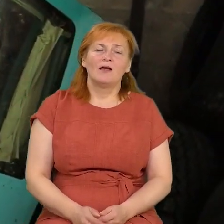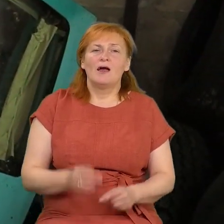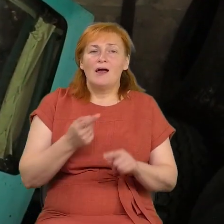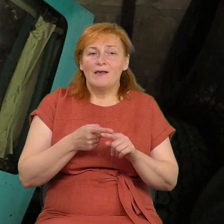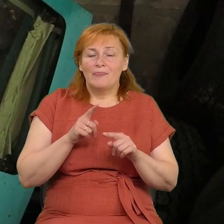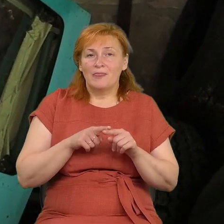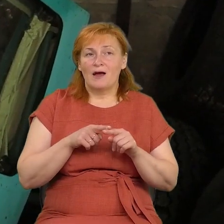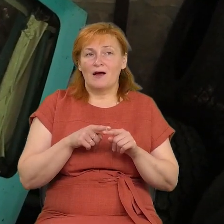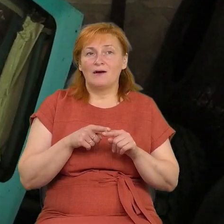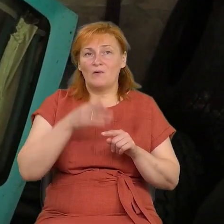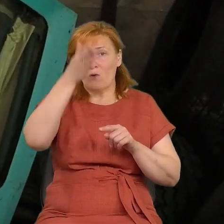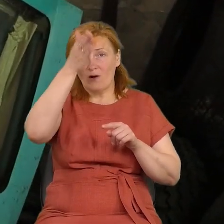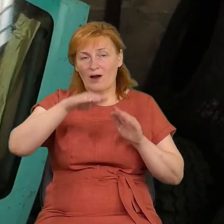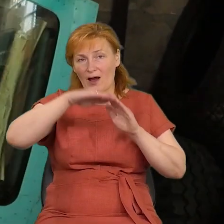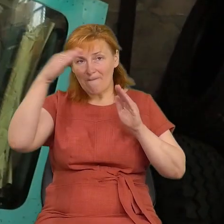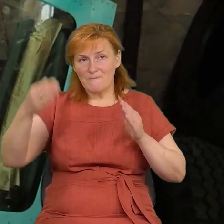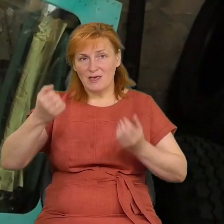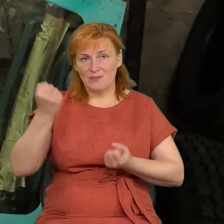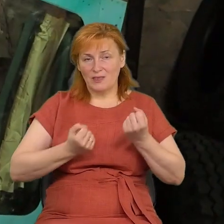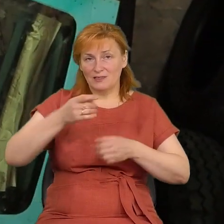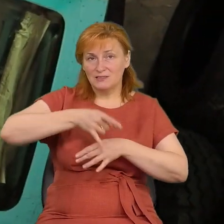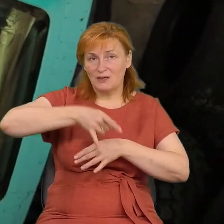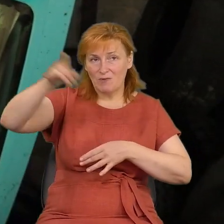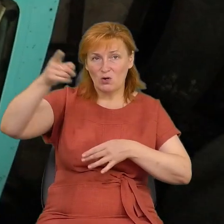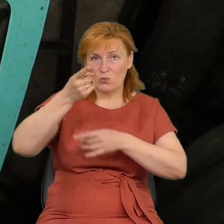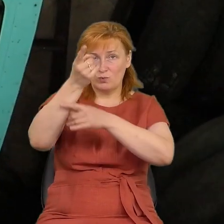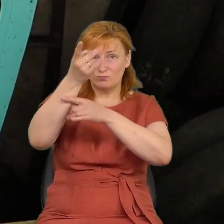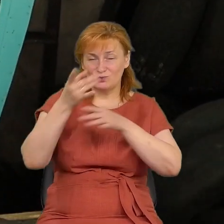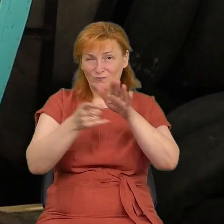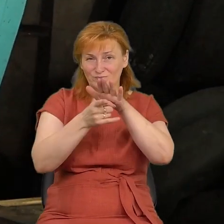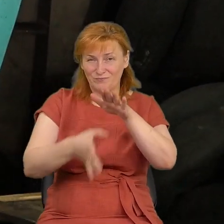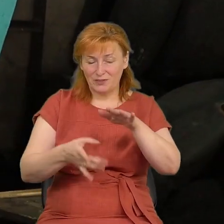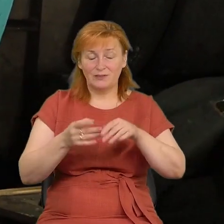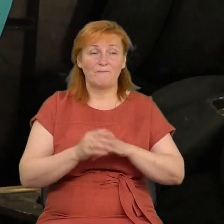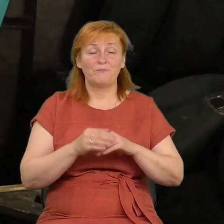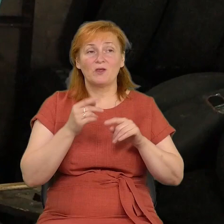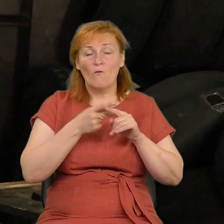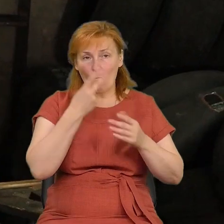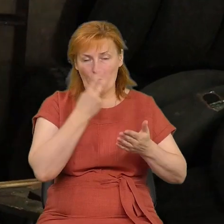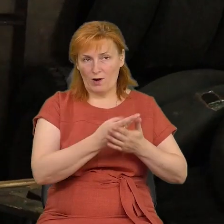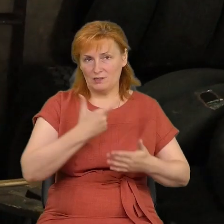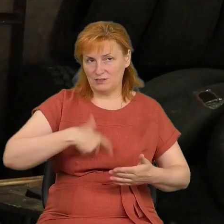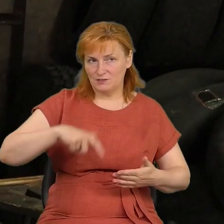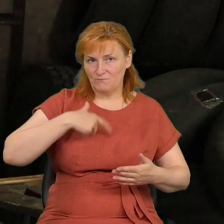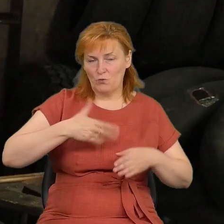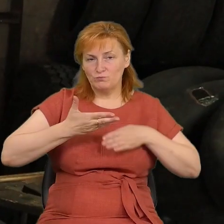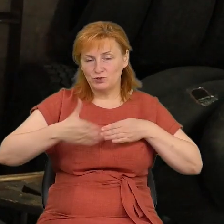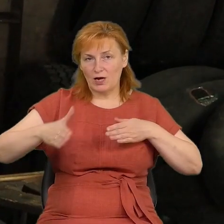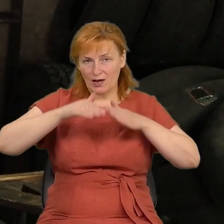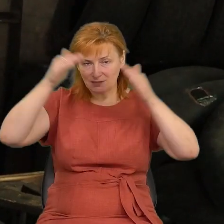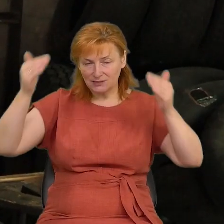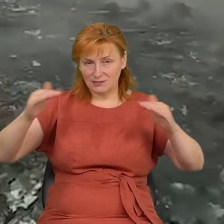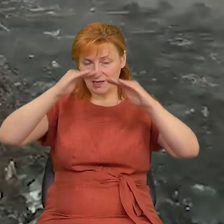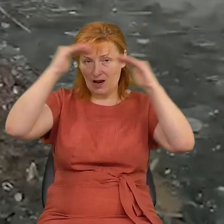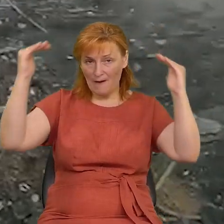самоліту того, що збити. Валерій Зюсько показує свій трофей – частину кабіни російського літака.